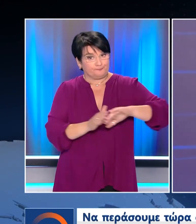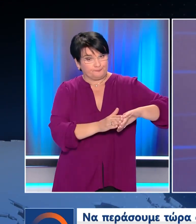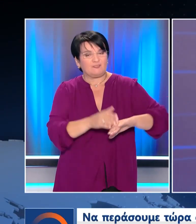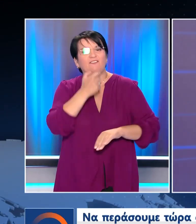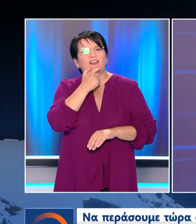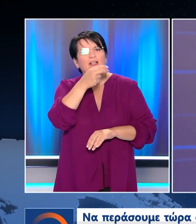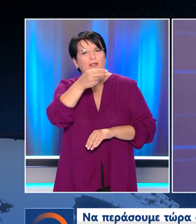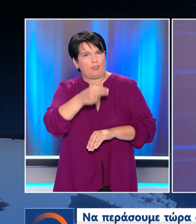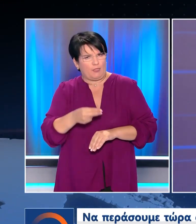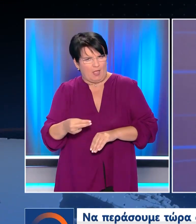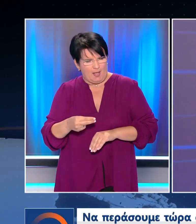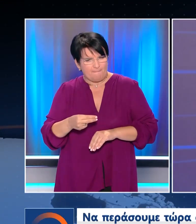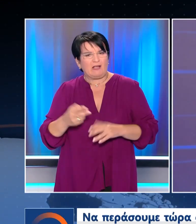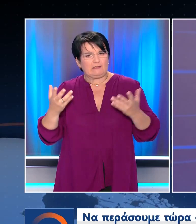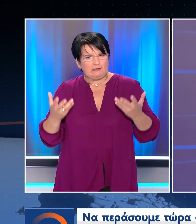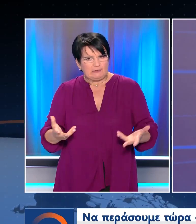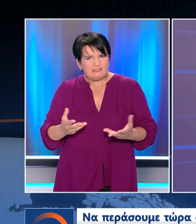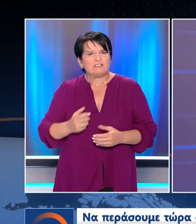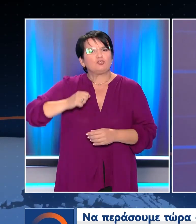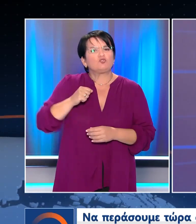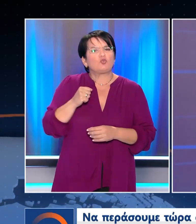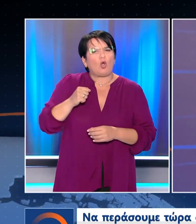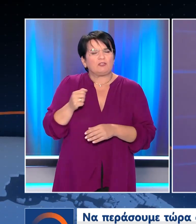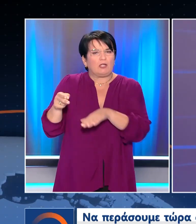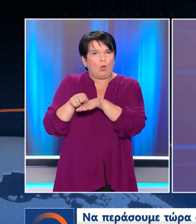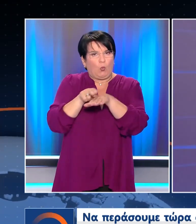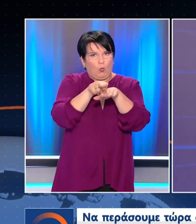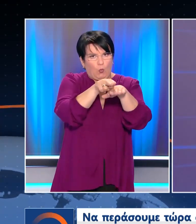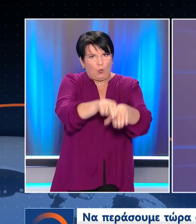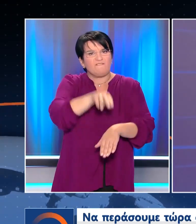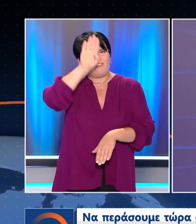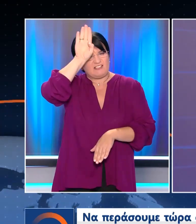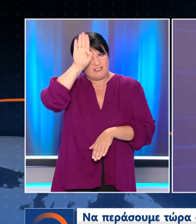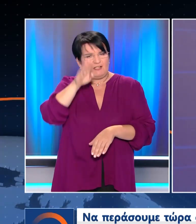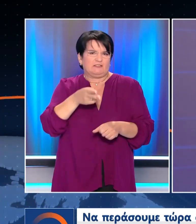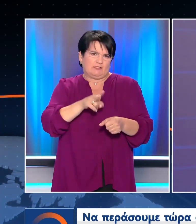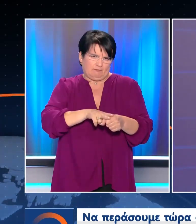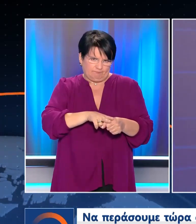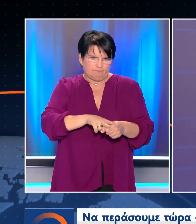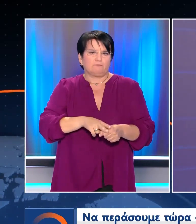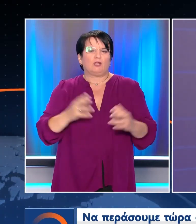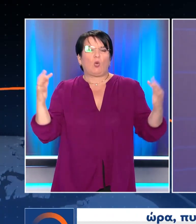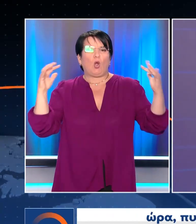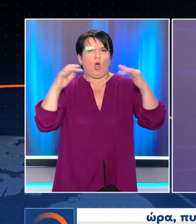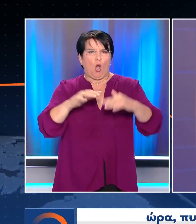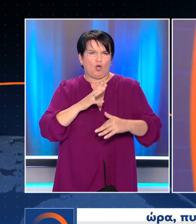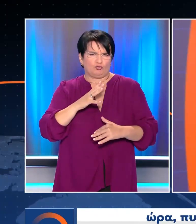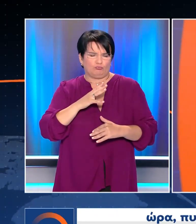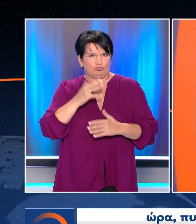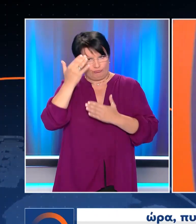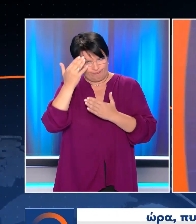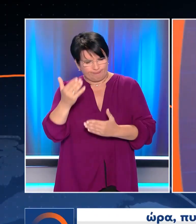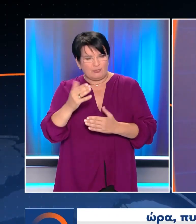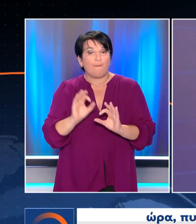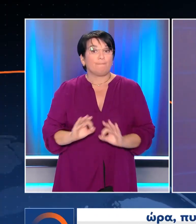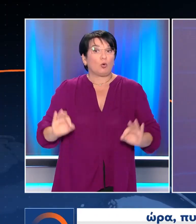στη Βρετανία Όπου σε λαϊκό προσκήνημα στη Σκοτία Εκτίθεται σήμερα η σωρός της Βασίλισσας Ελισάδετ Την ίδια ώρα πυρετόδης